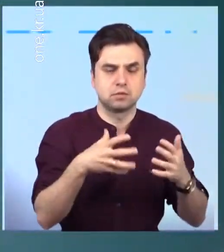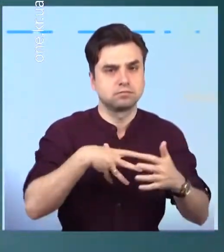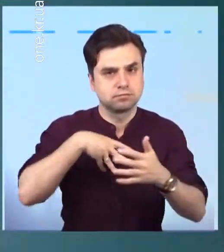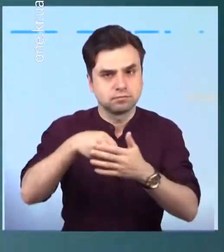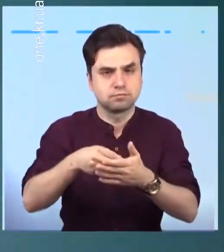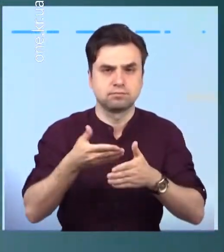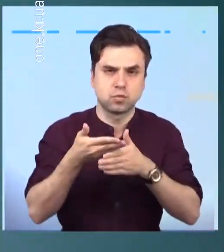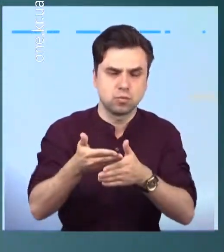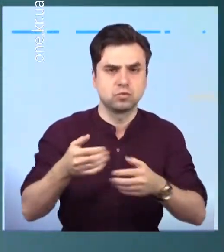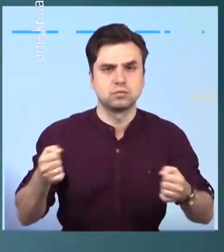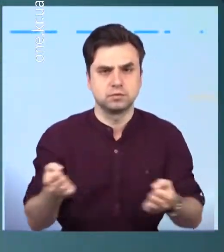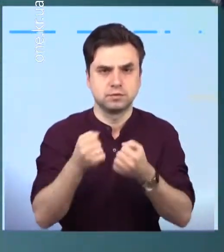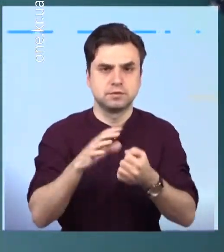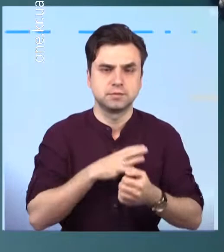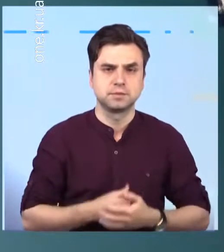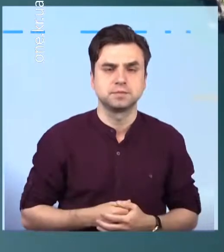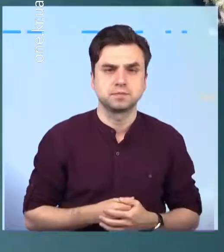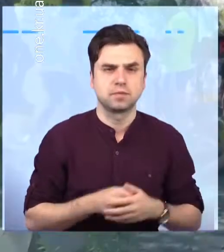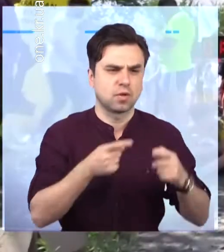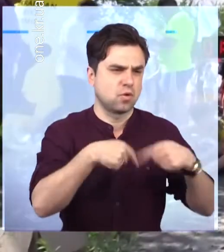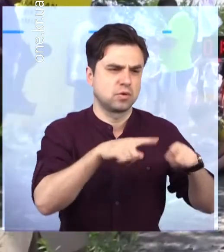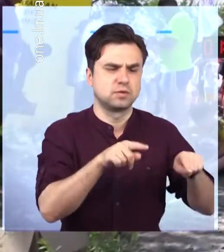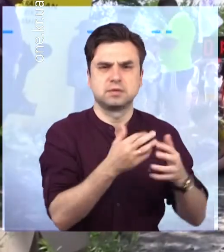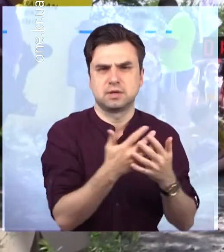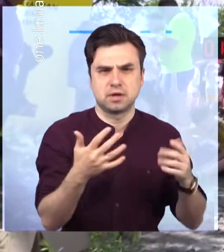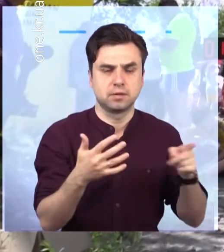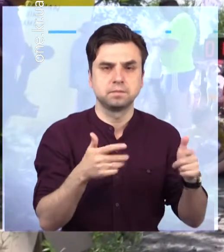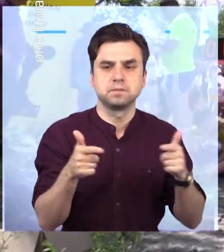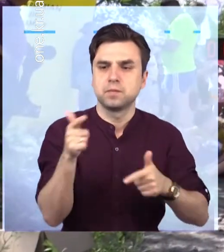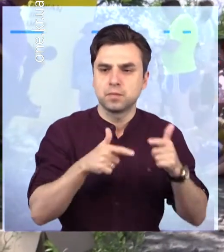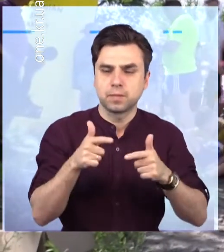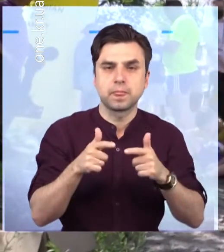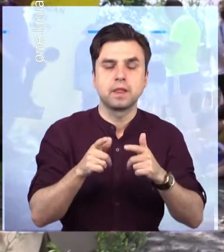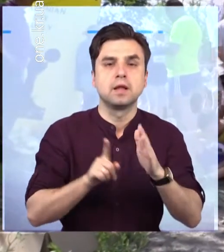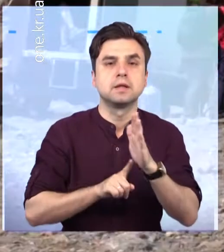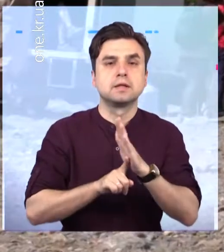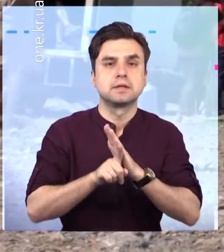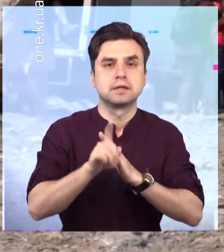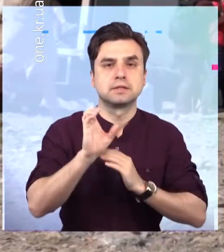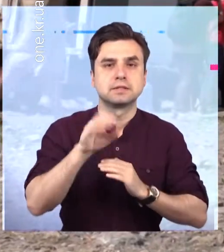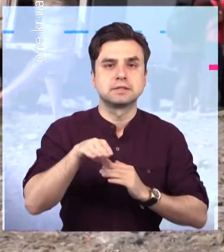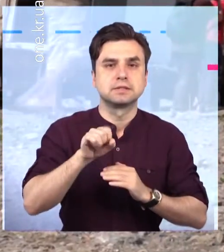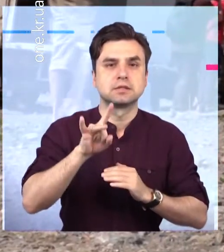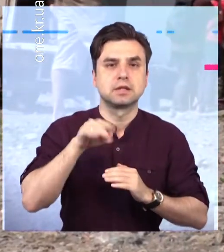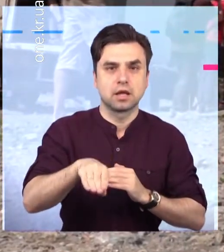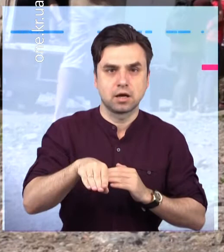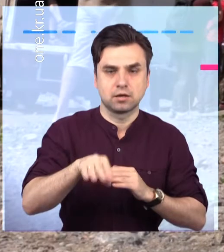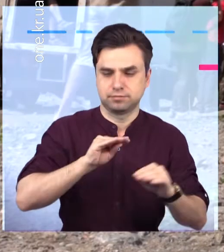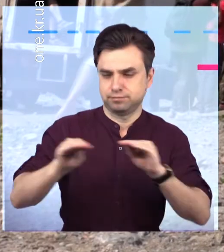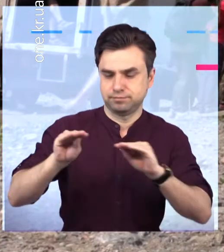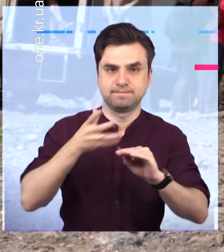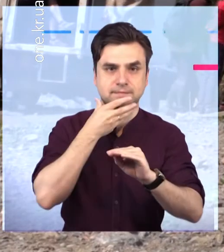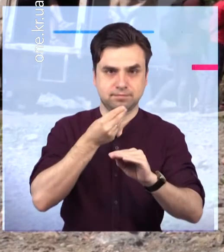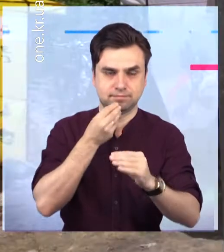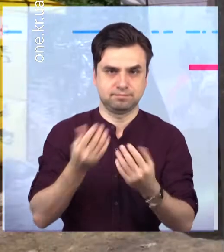розвитку міста, Об'єднання відповідальних громадян та інші. Вони допомогли із підготовкою стартового майданчика, траси, розмітки, доставкою усього